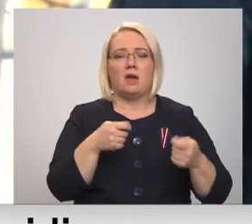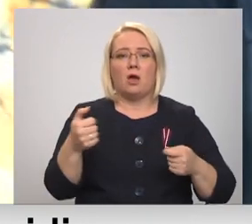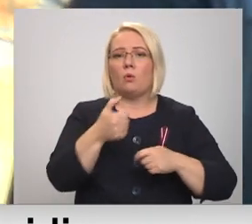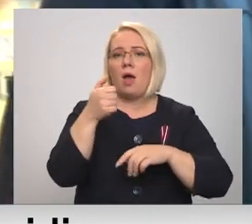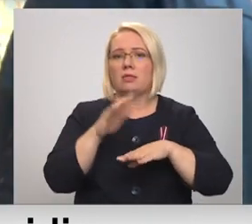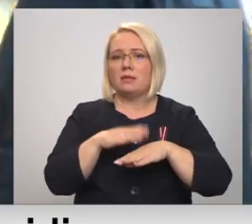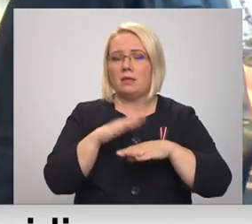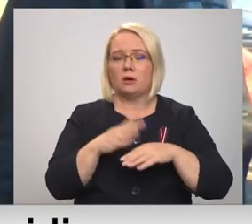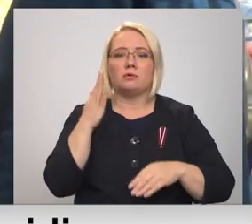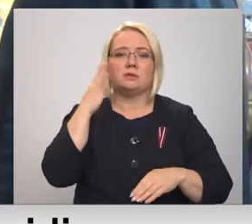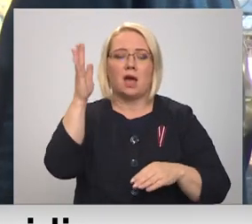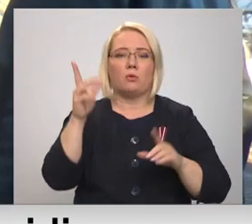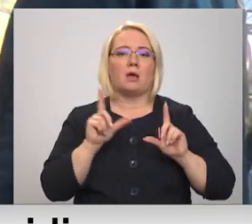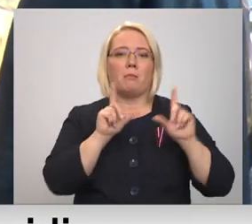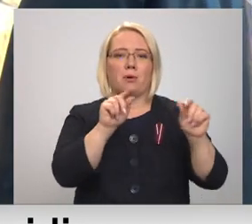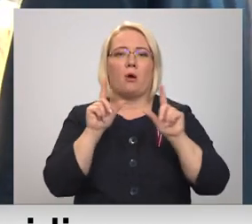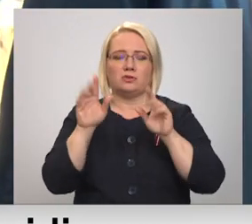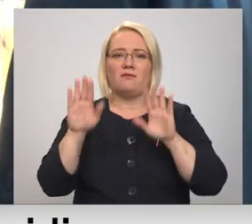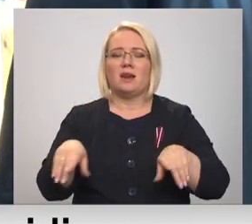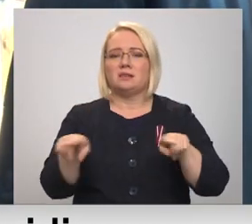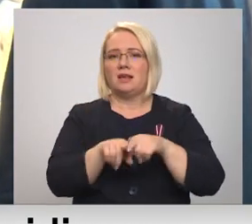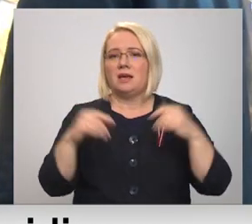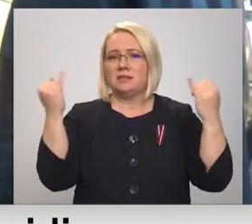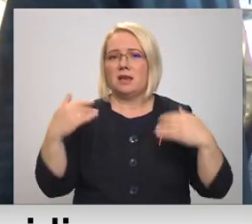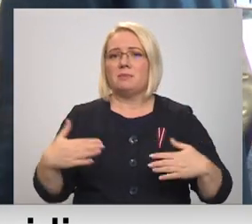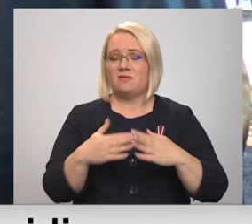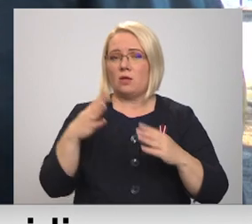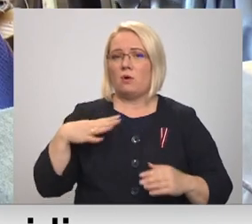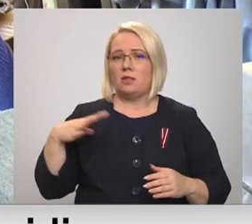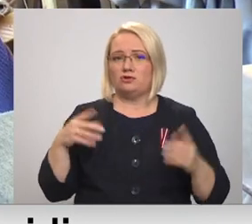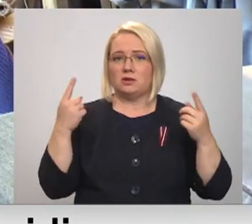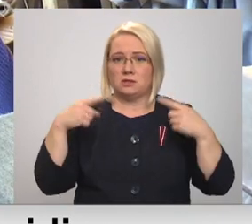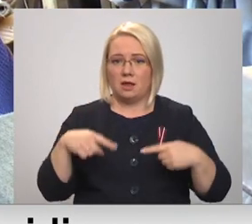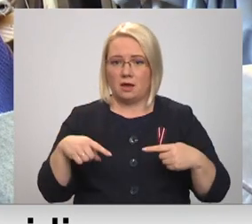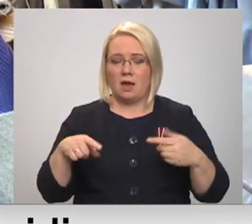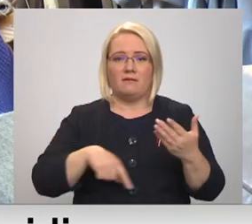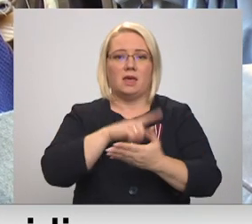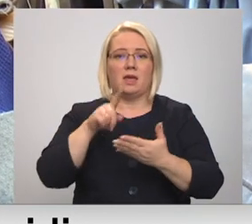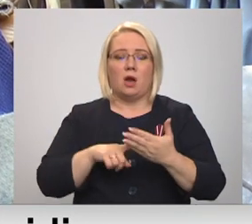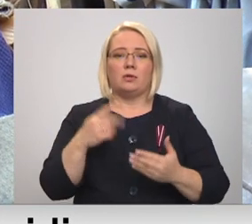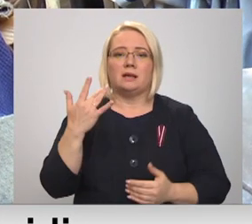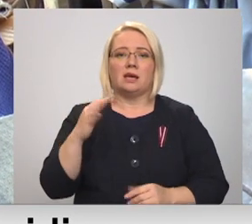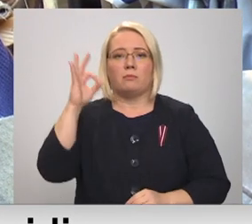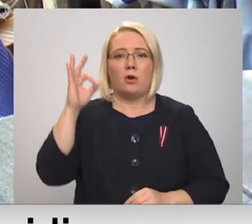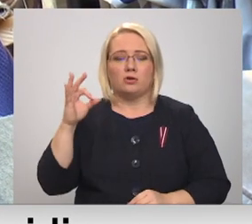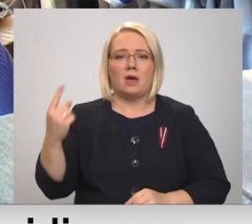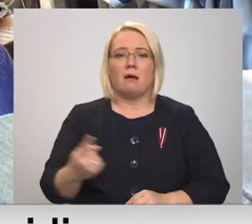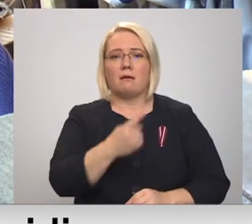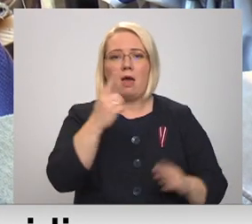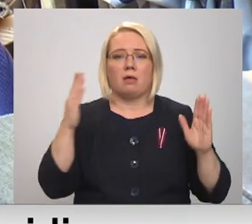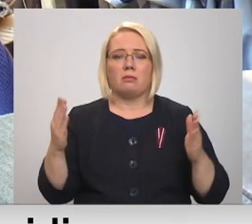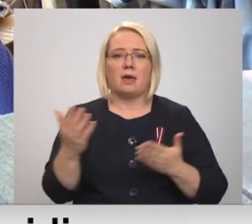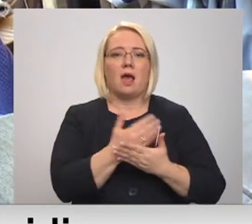cerot, ka brauciens varēs turpināt Ziemassvērku gaidīšanas laikā. Cik procentuāli no gada ienākumiem var